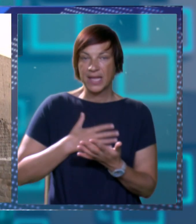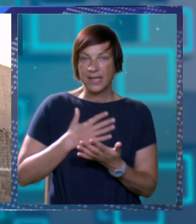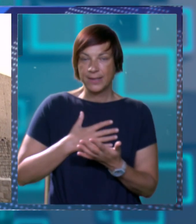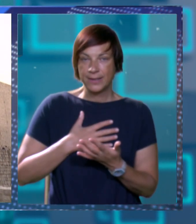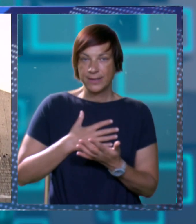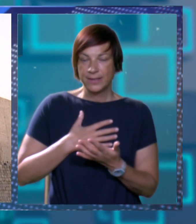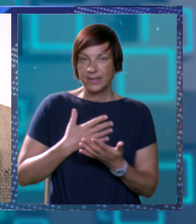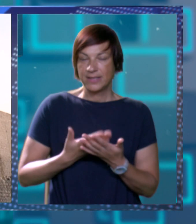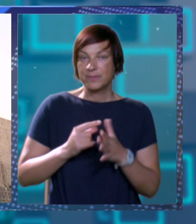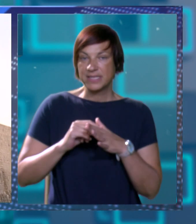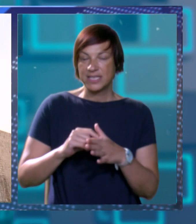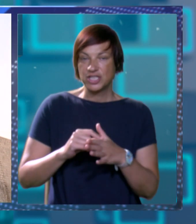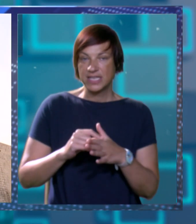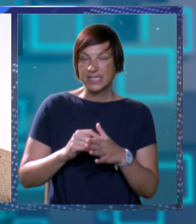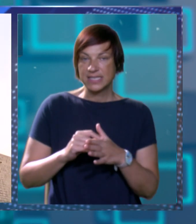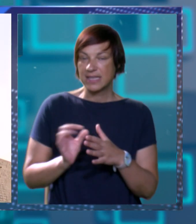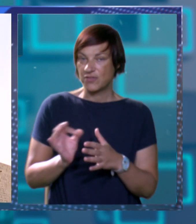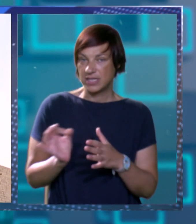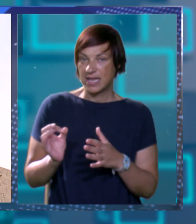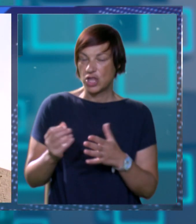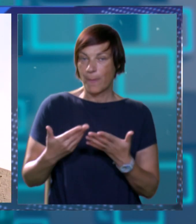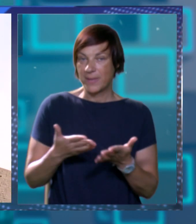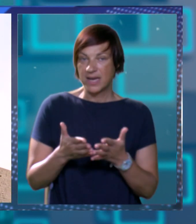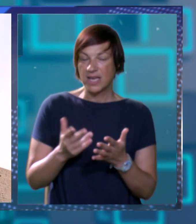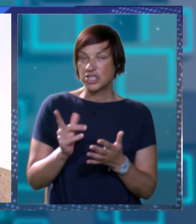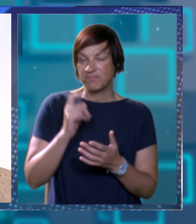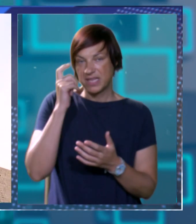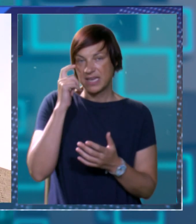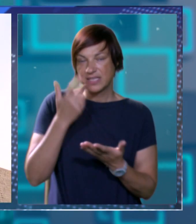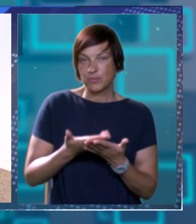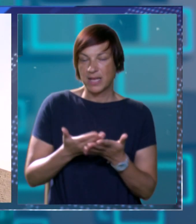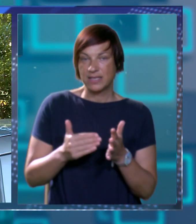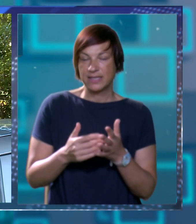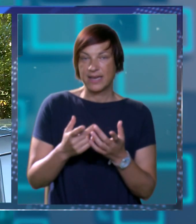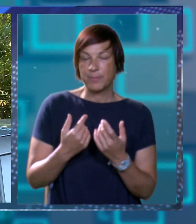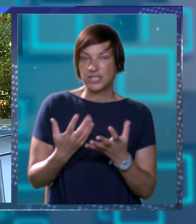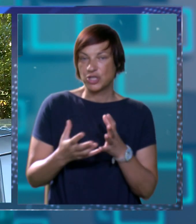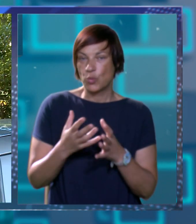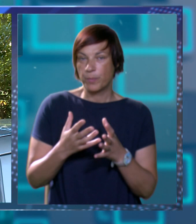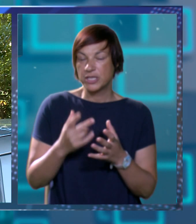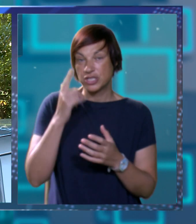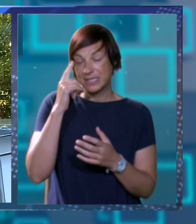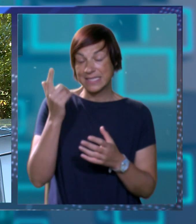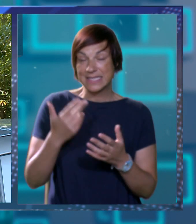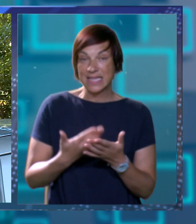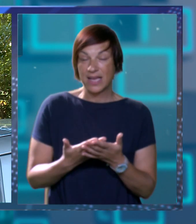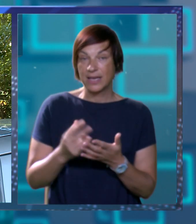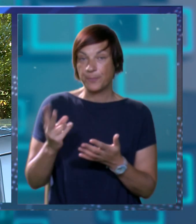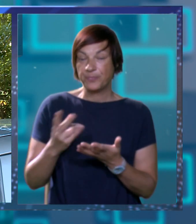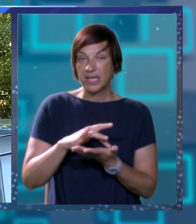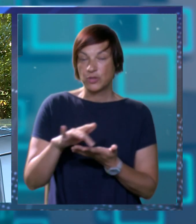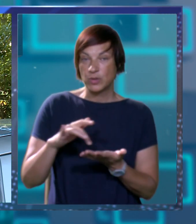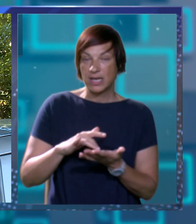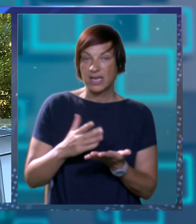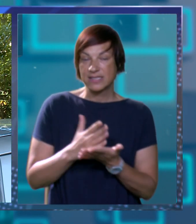se da će je znat voditi na ispravan način i ne sumnjam u to ali evo treba će tu i umješnosti i znanja druge